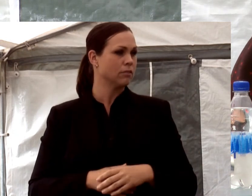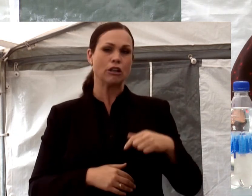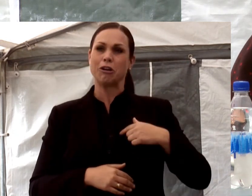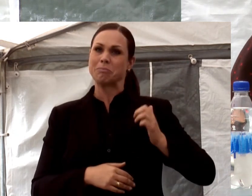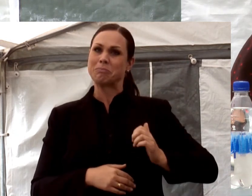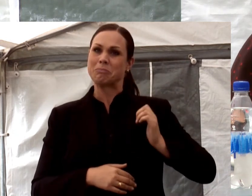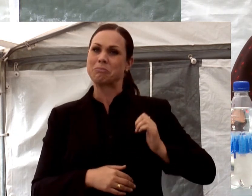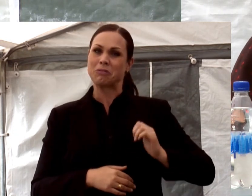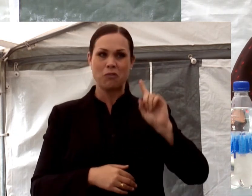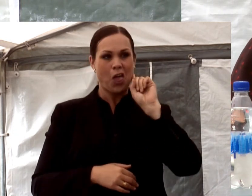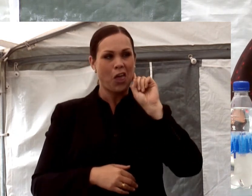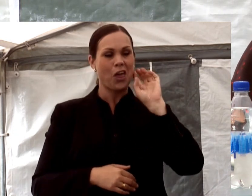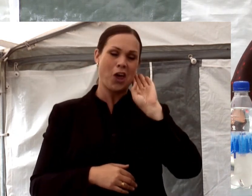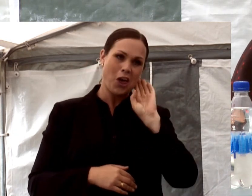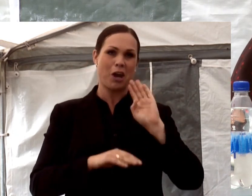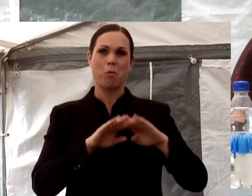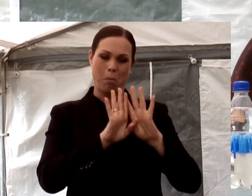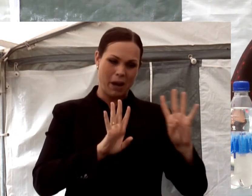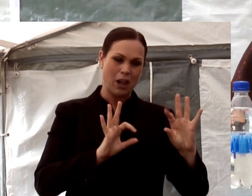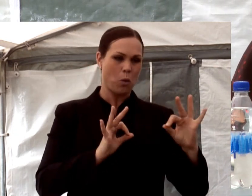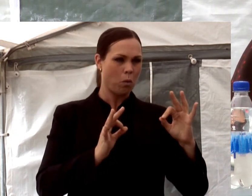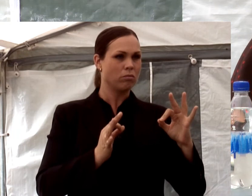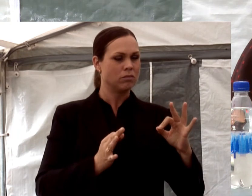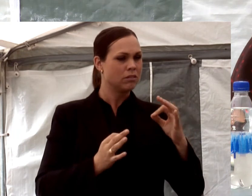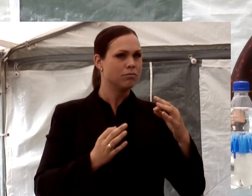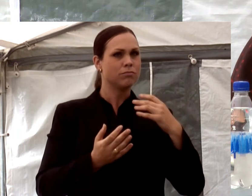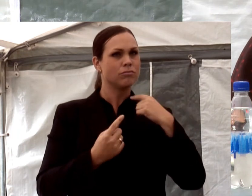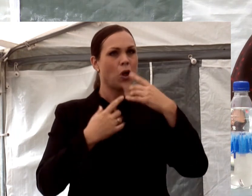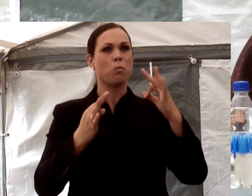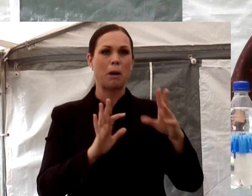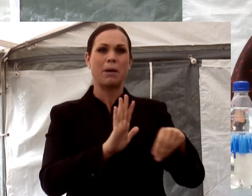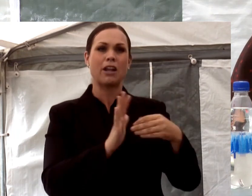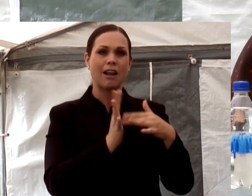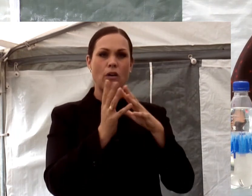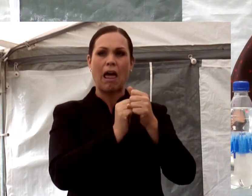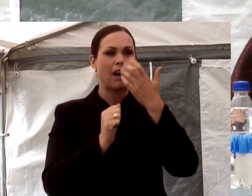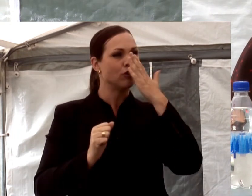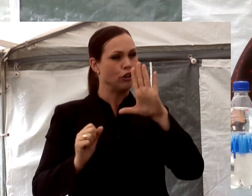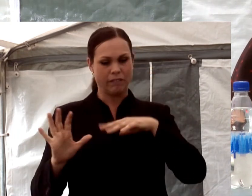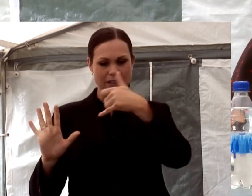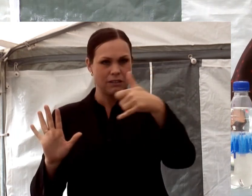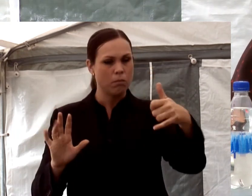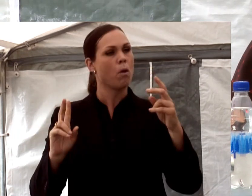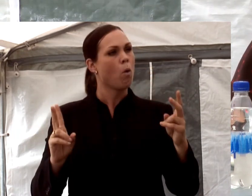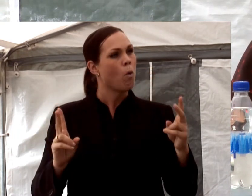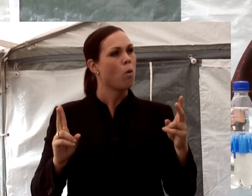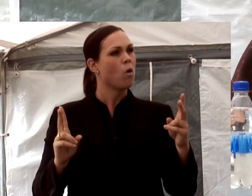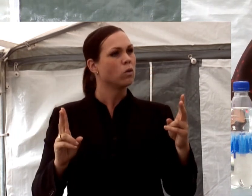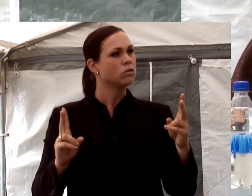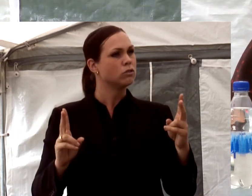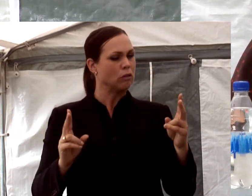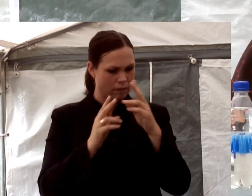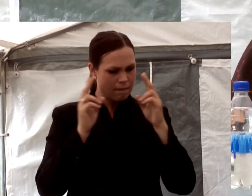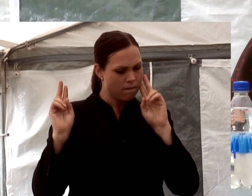jättemycket fram emot att höra den här panelen berätta om hur de kan bidra till att förändra de här attityderna och också förhoppningsvis sätta lite fokus på vilka